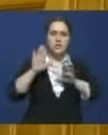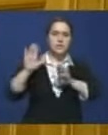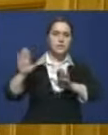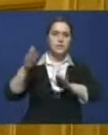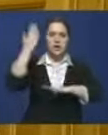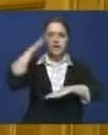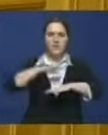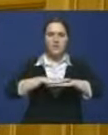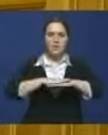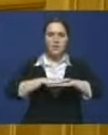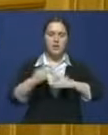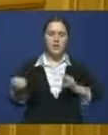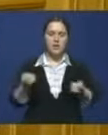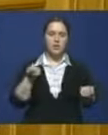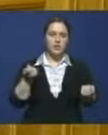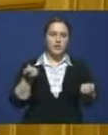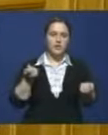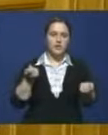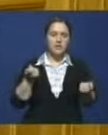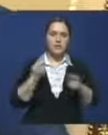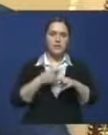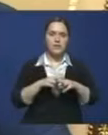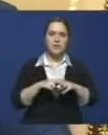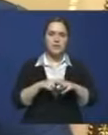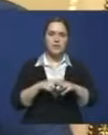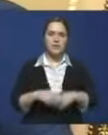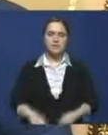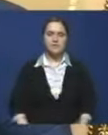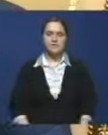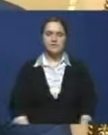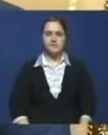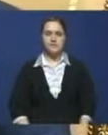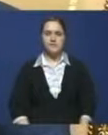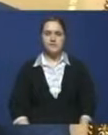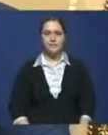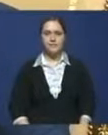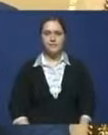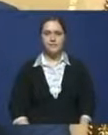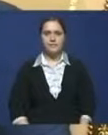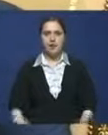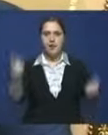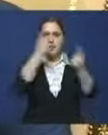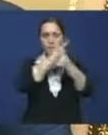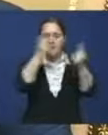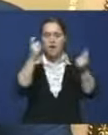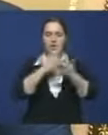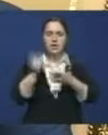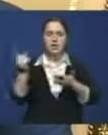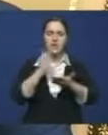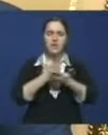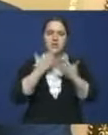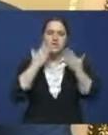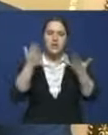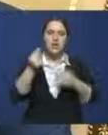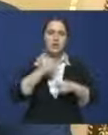Акиматов, руководителей департаментов по обращениям предпринимателей. Все виды, какие